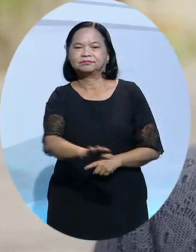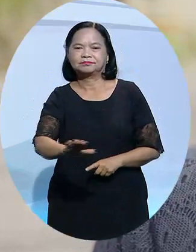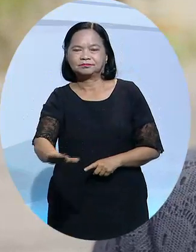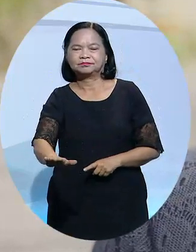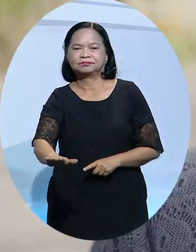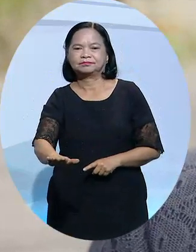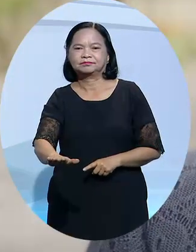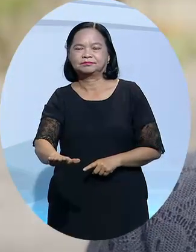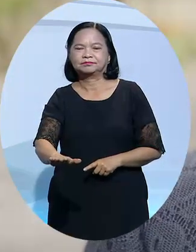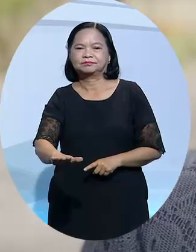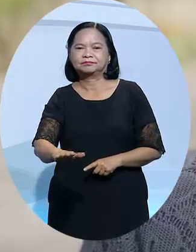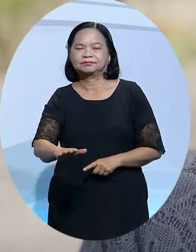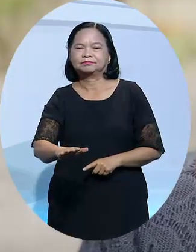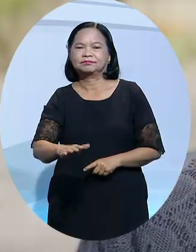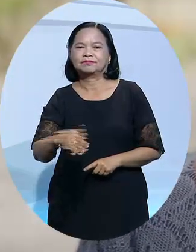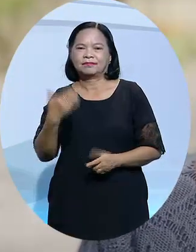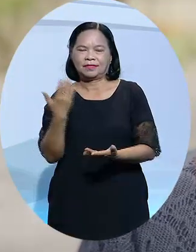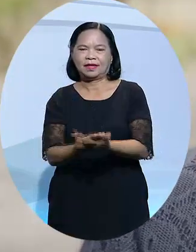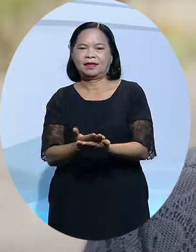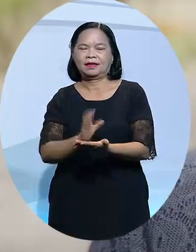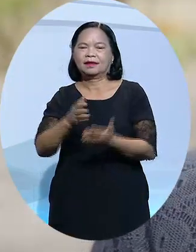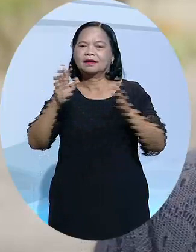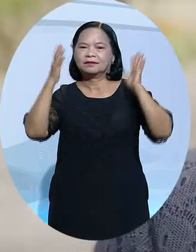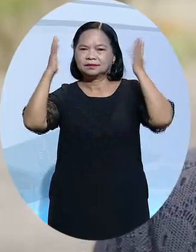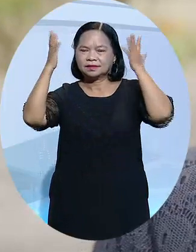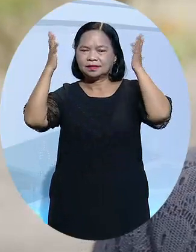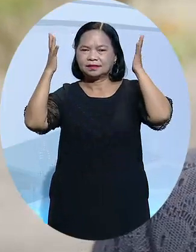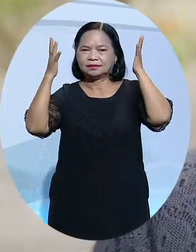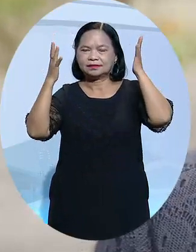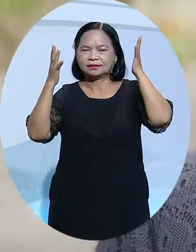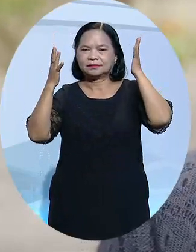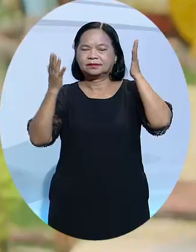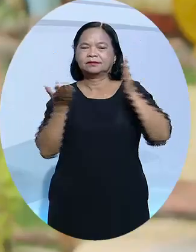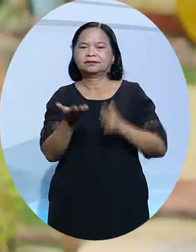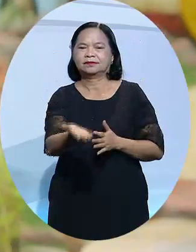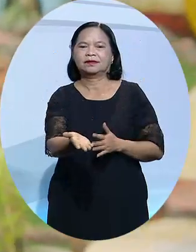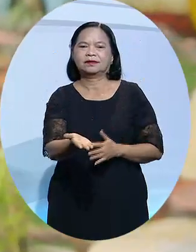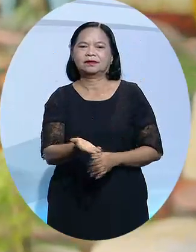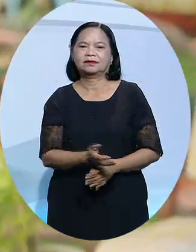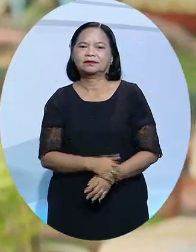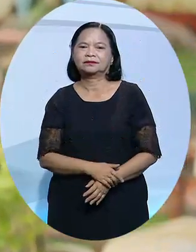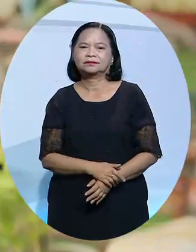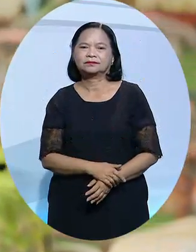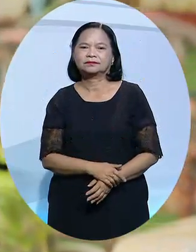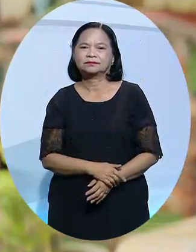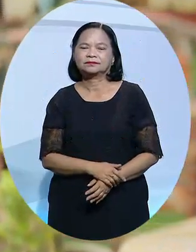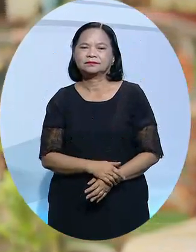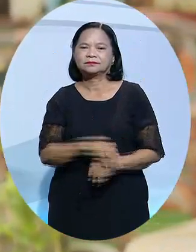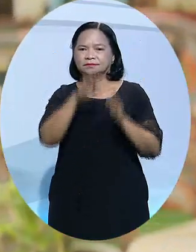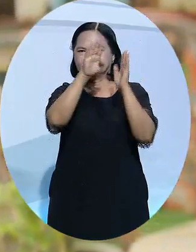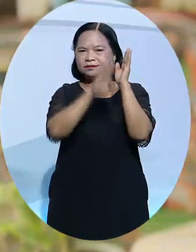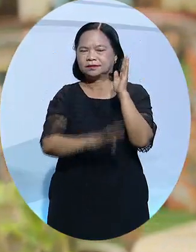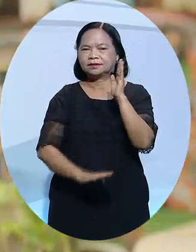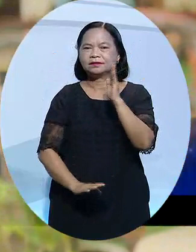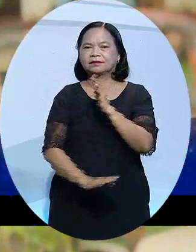để tạo những vui chơi lành mạnh cho các cháu. Mục đích chương trình của Hội Thầy Thuốc Trẻ TP